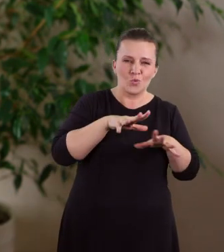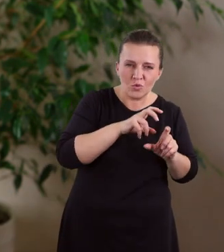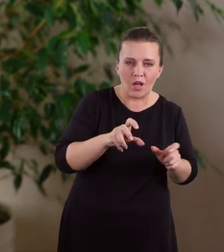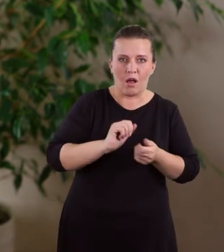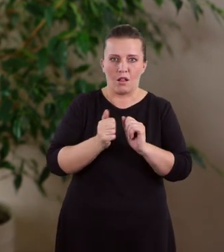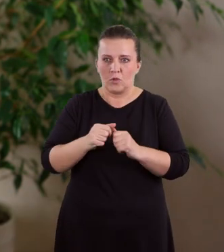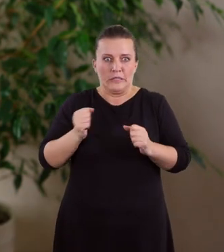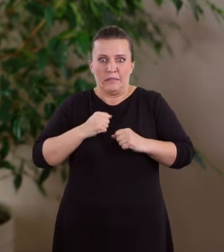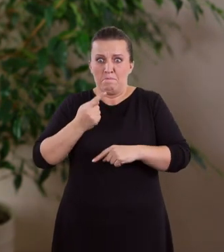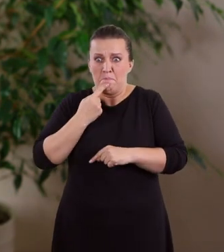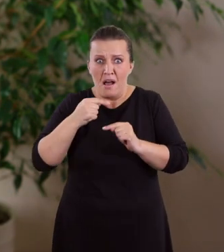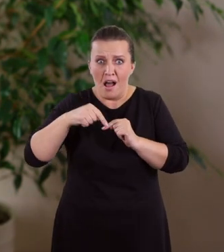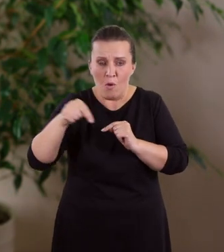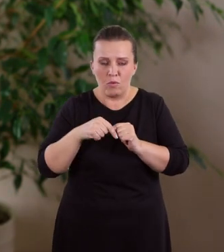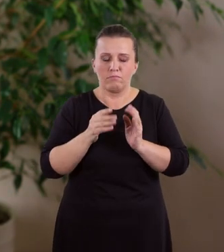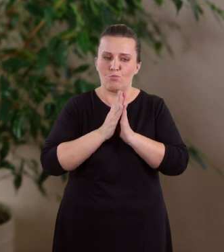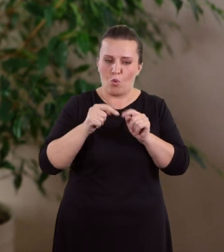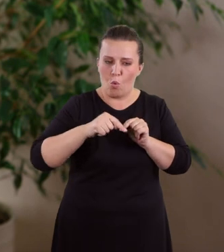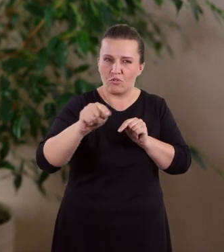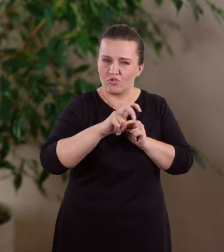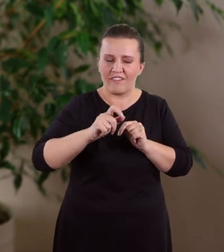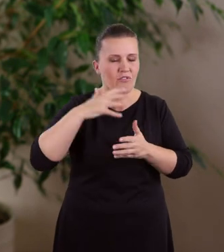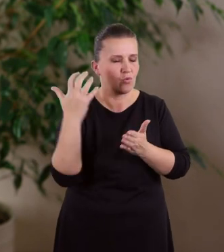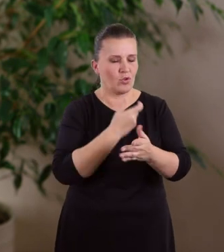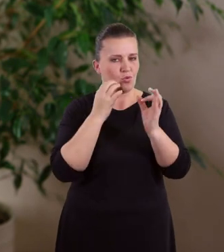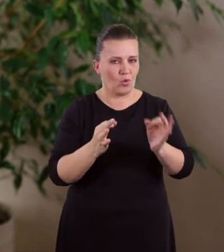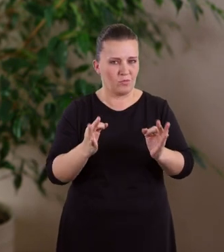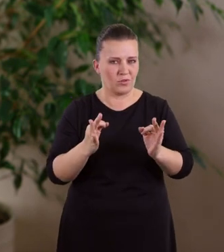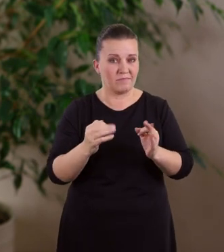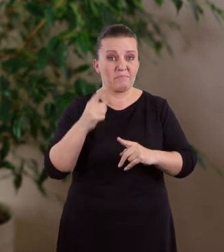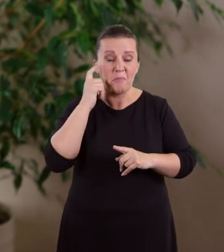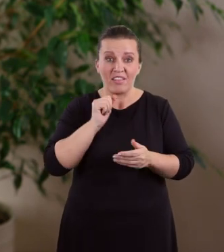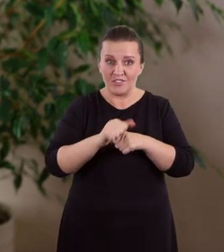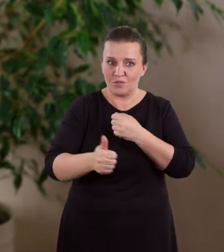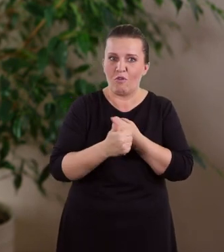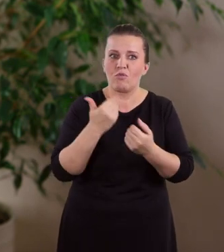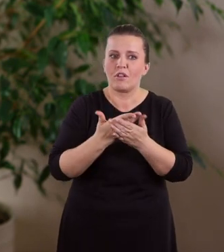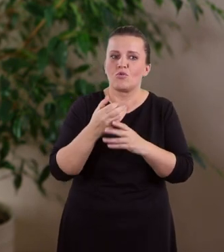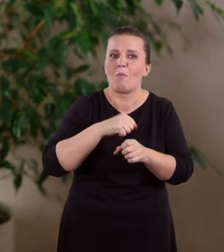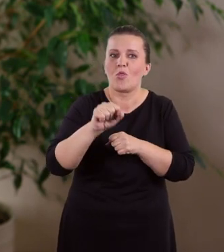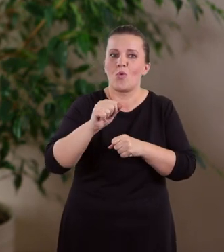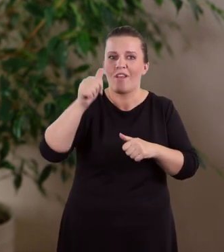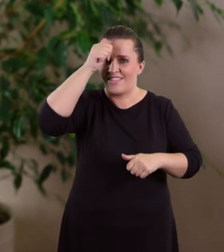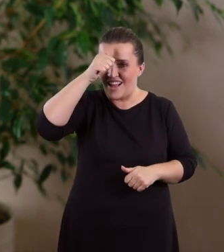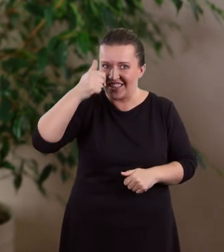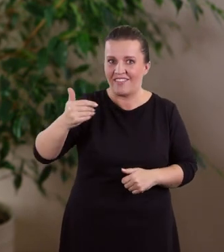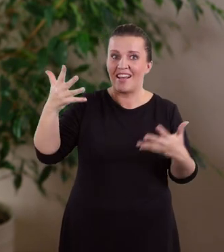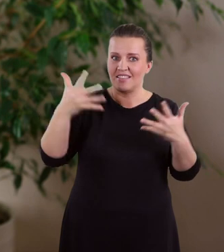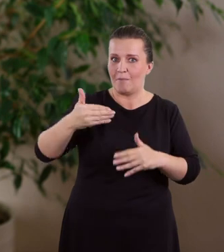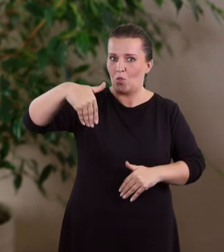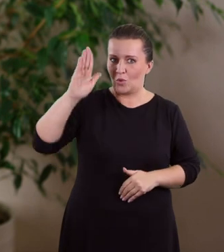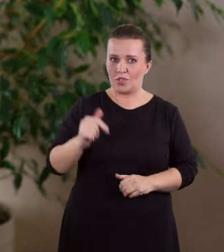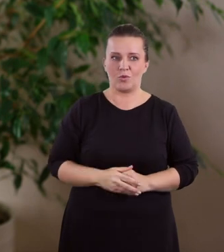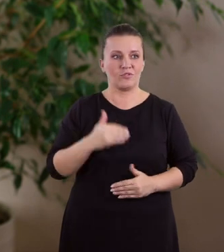obawiacie się, że za mało, wykorzystajcie go dobrze i pamiętajcie, że jest jakiś powód, dla którego matura nazywa się egzaminem dojrzałości.